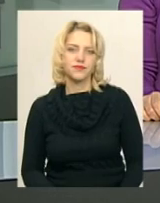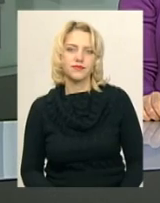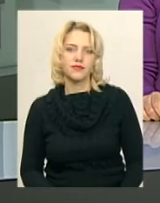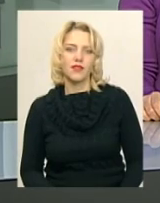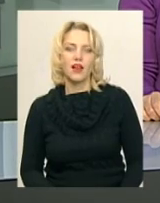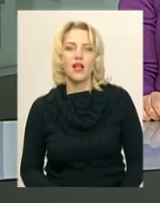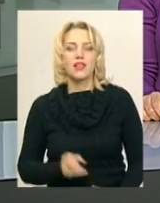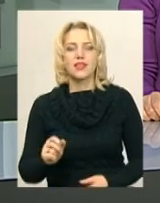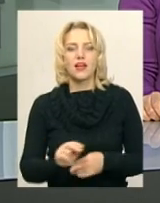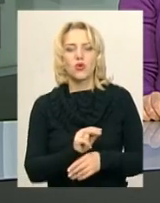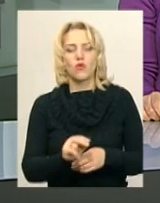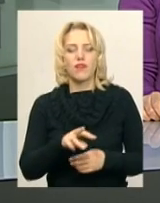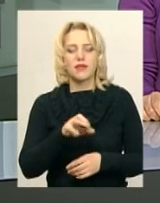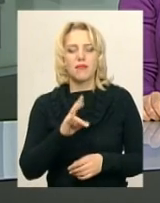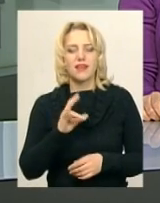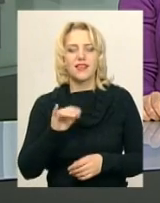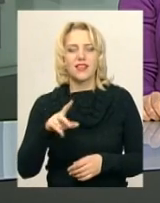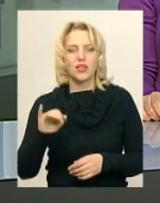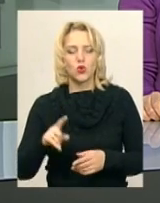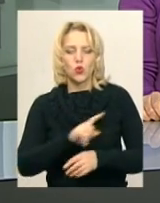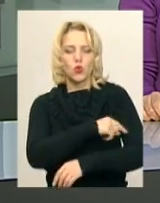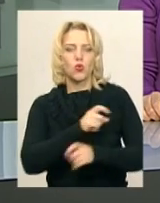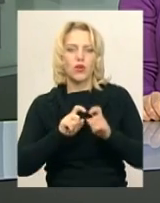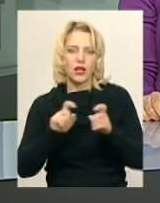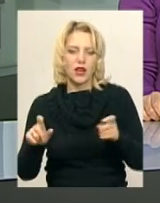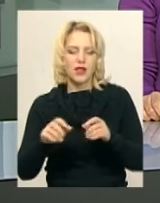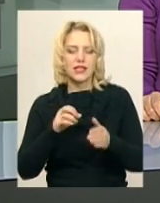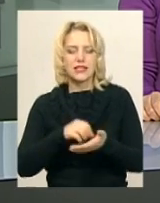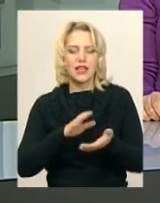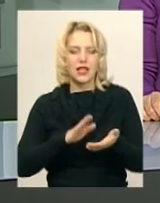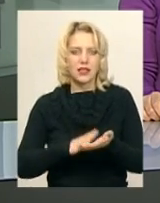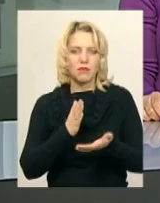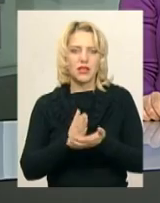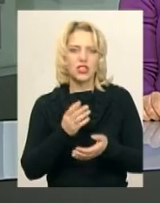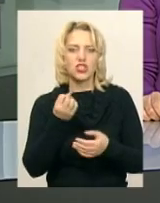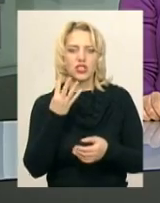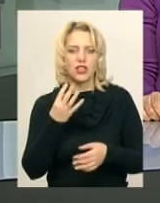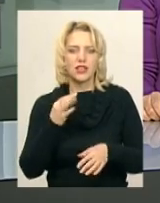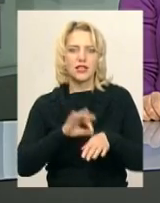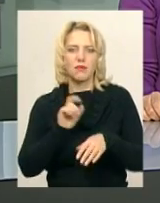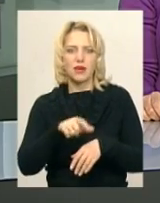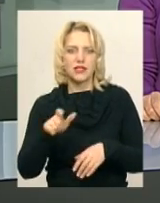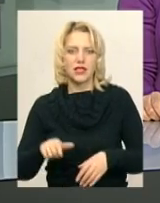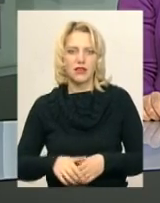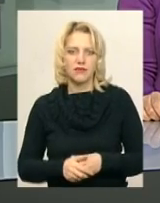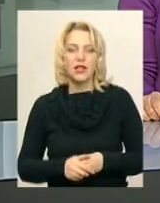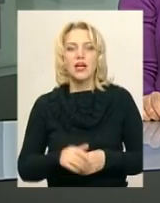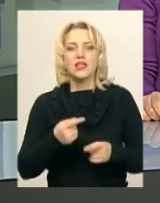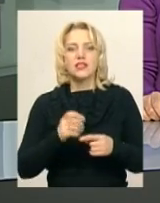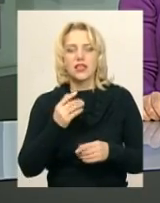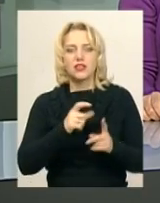На лікуванні менінгіту у лікарні, за даними минулої доби, перебуває 14 пацієнтів, додає Нінель Марсонь. За її